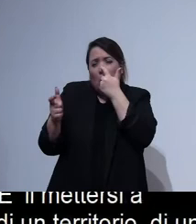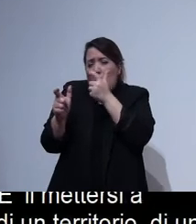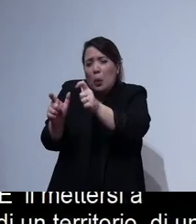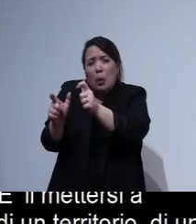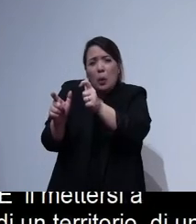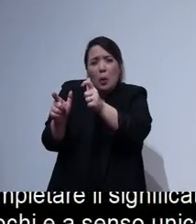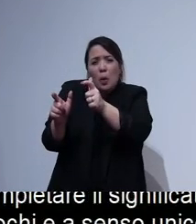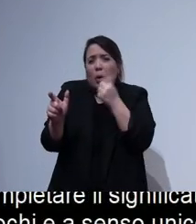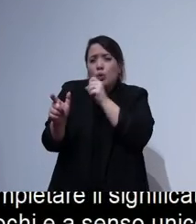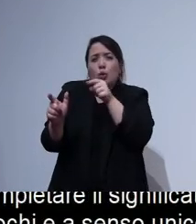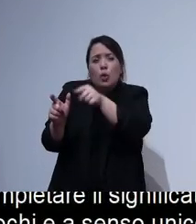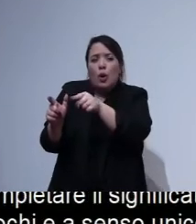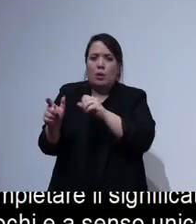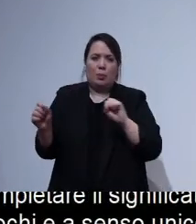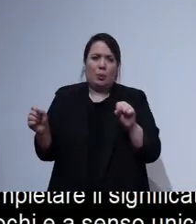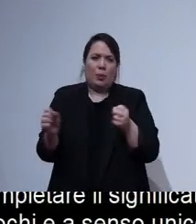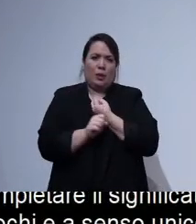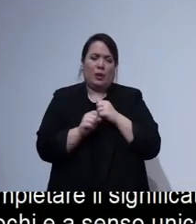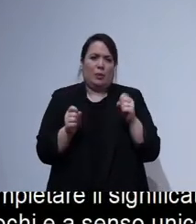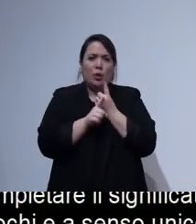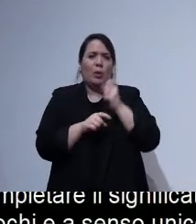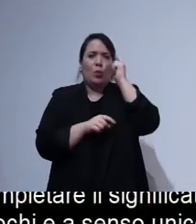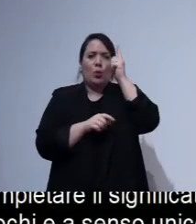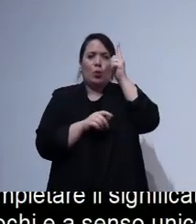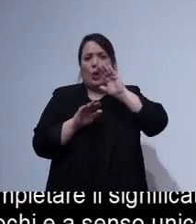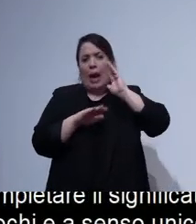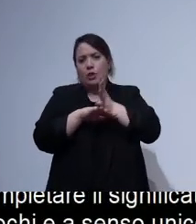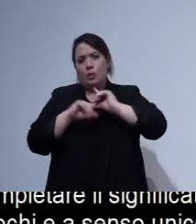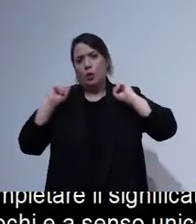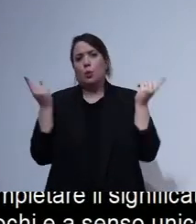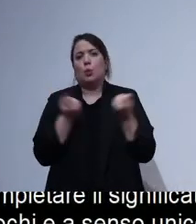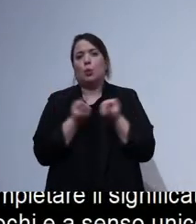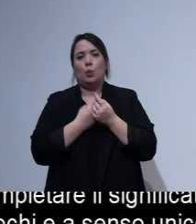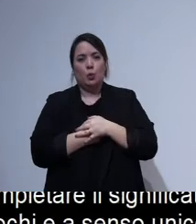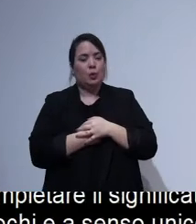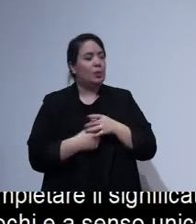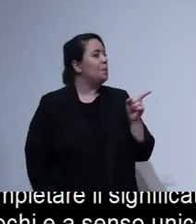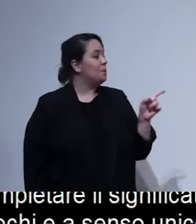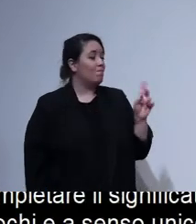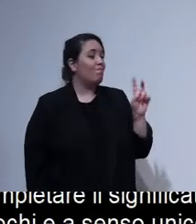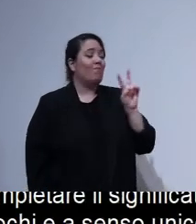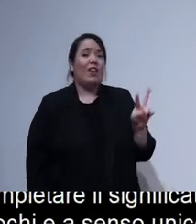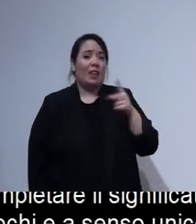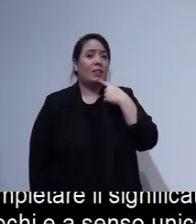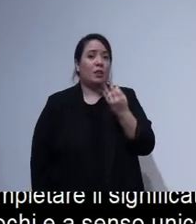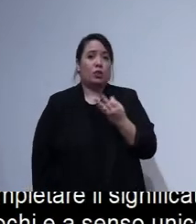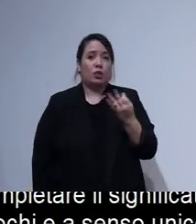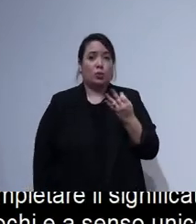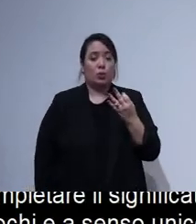Valentina ha citato un'altra delle parole che per Airbnb è di fondamentale importanza, che è quella dell'host.